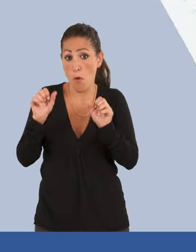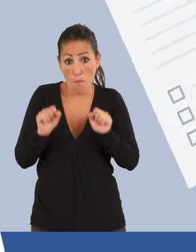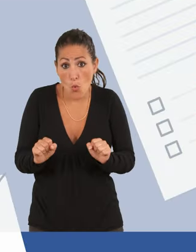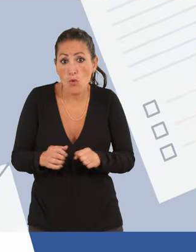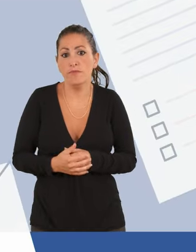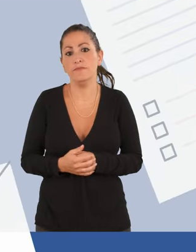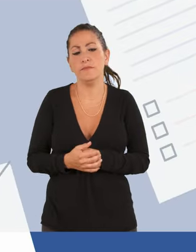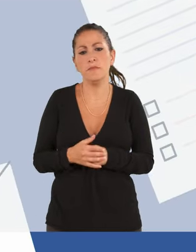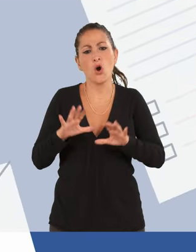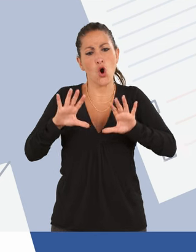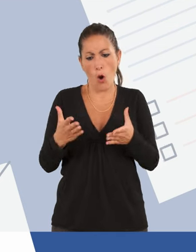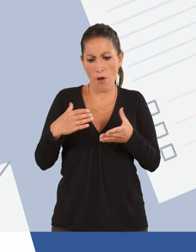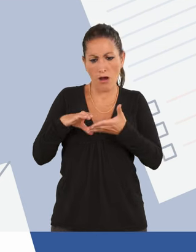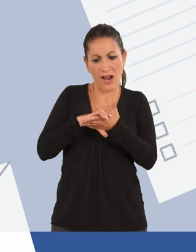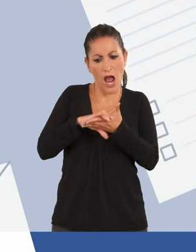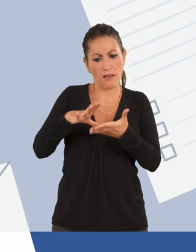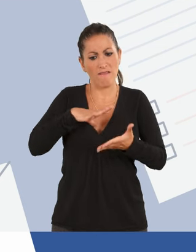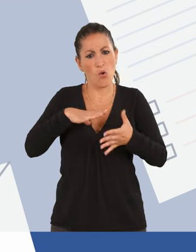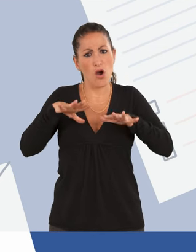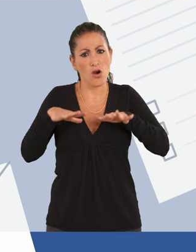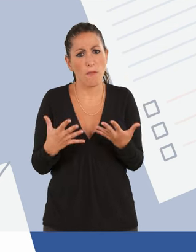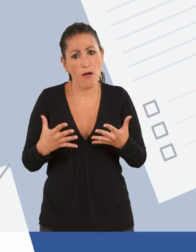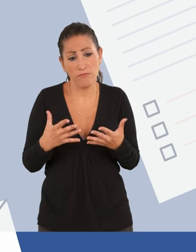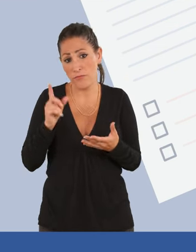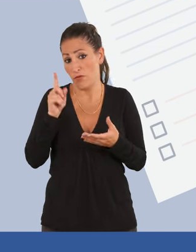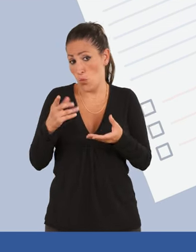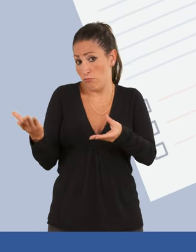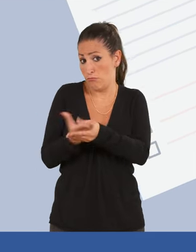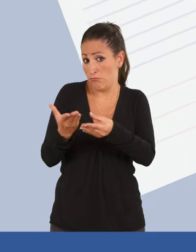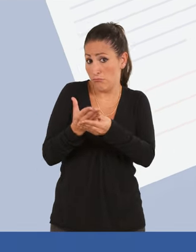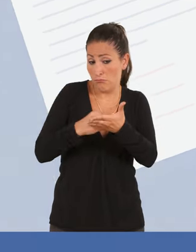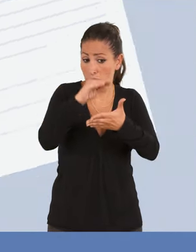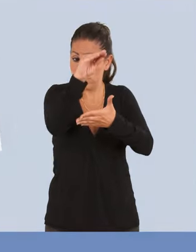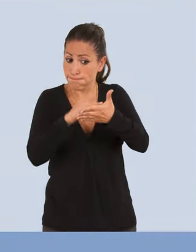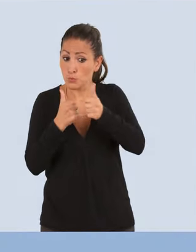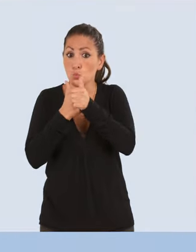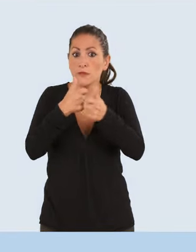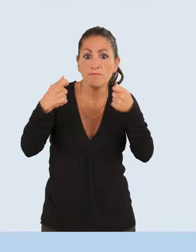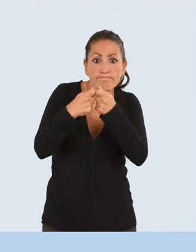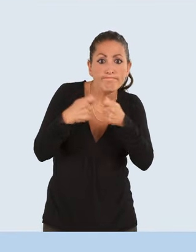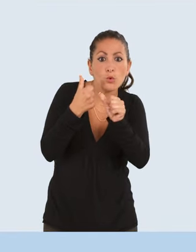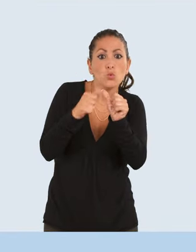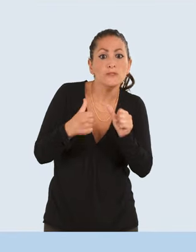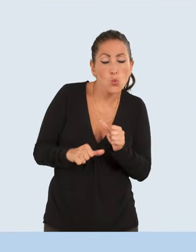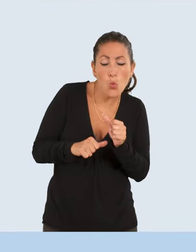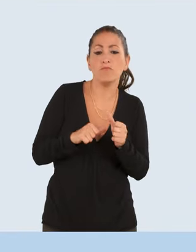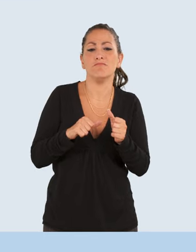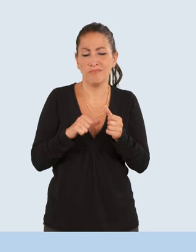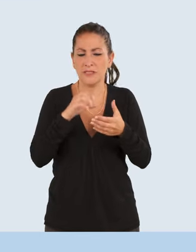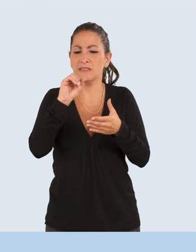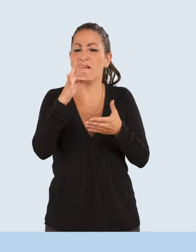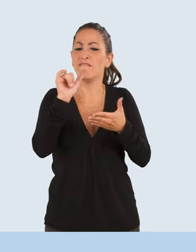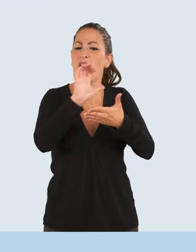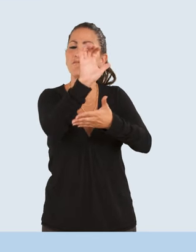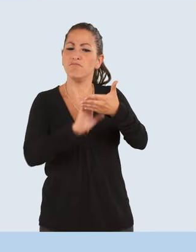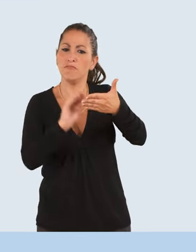Alors, comment effectuer votre demande de CMI ? Si vous remplissez les conditions nécessaires, vous devez remplir le formulaire CERFA